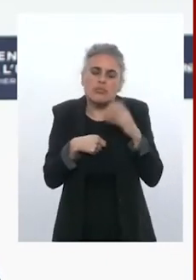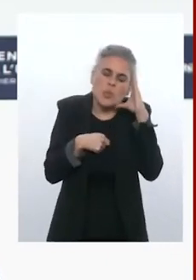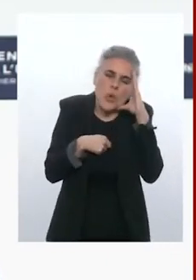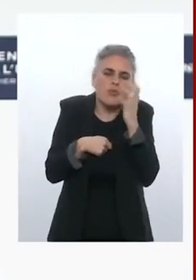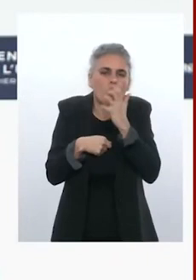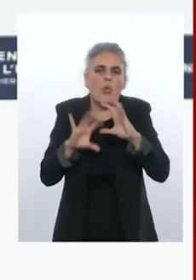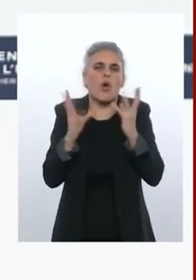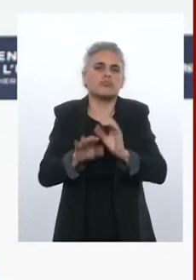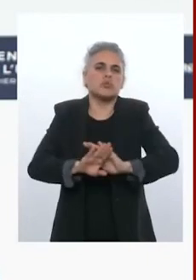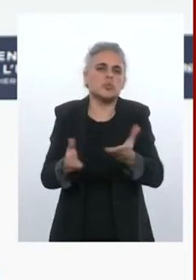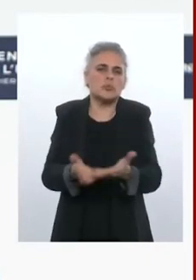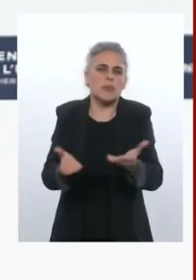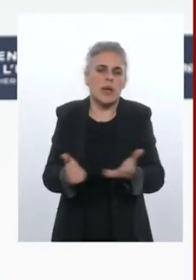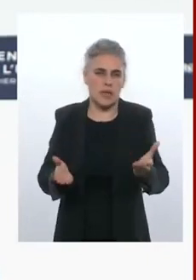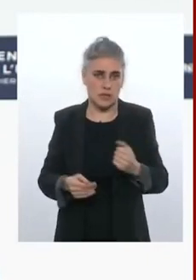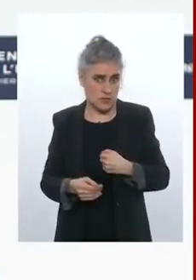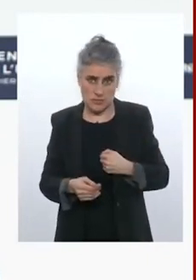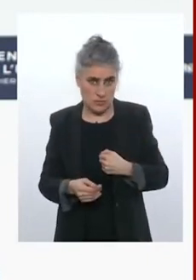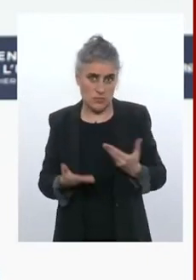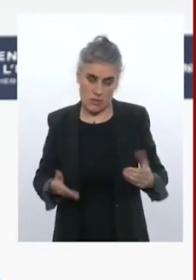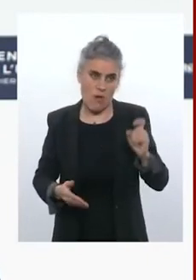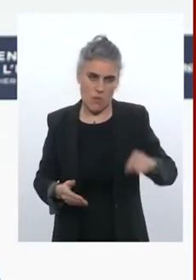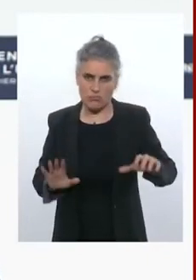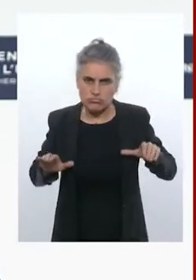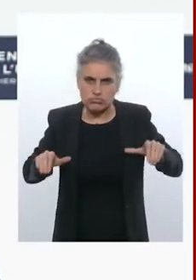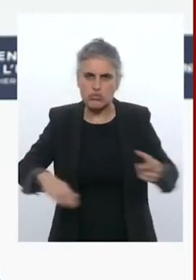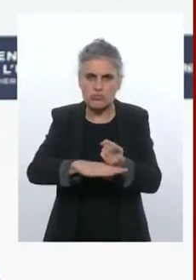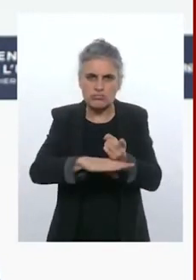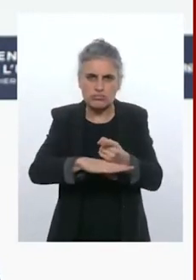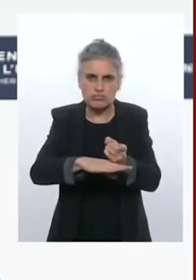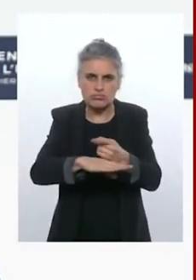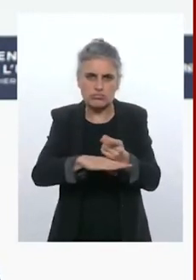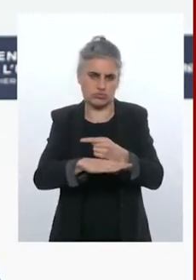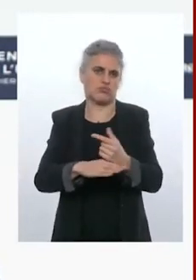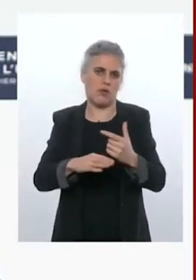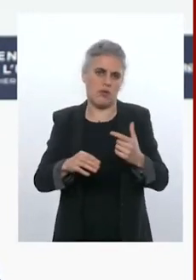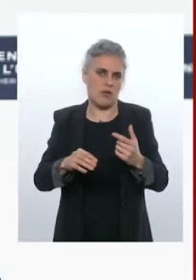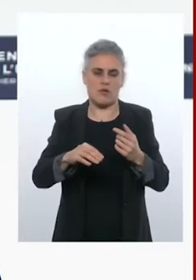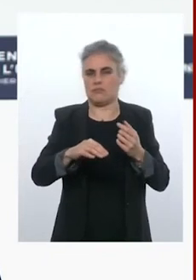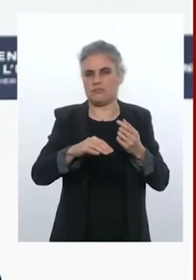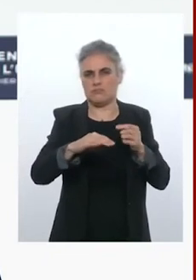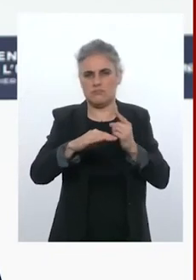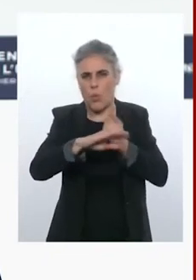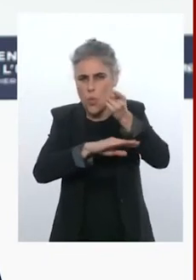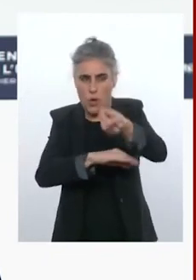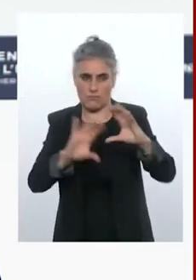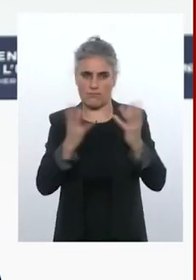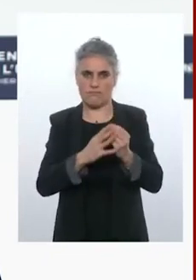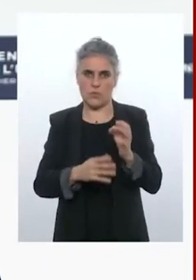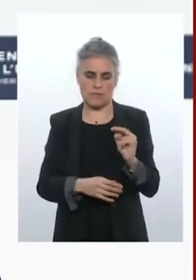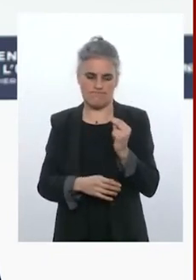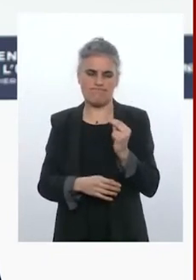pour avoir des missiles et des tanks. Ayons l'humilité de constater qu'on a souvent eu 6 à 12 mois de retard. C'était l'objectif de la discussion de ce soir.